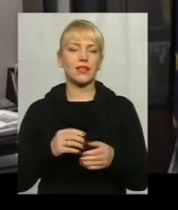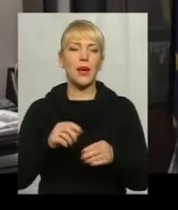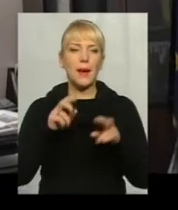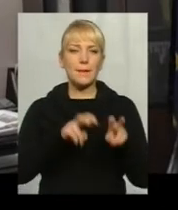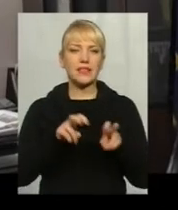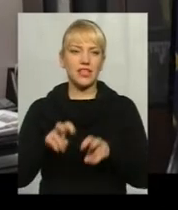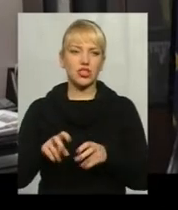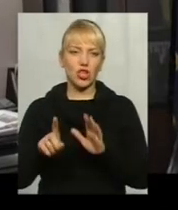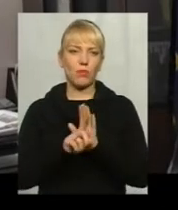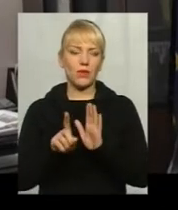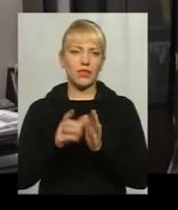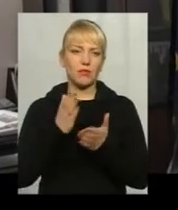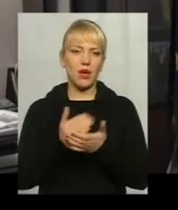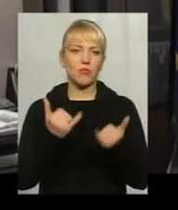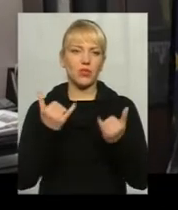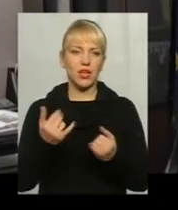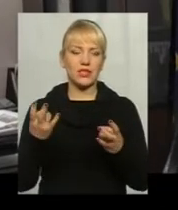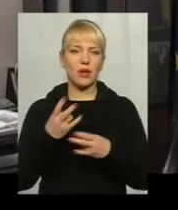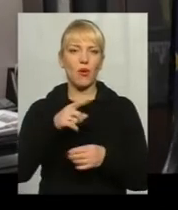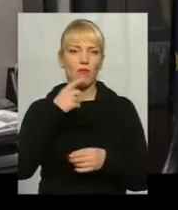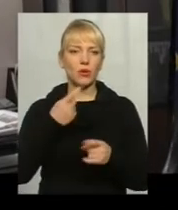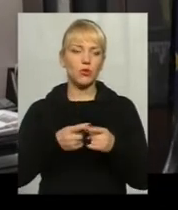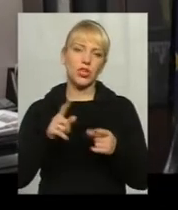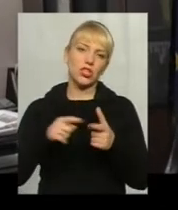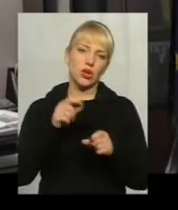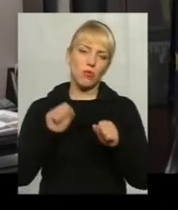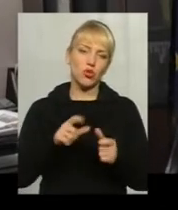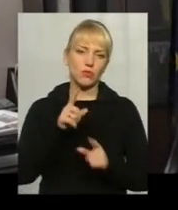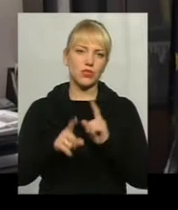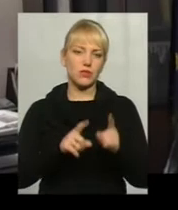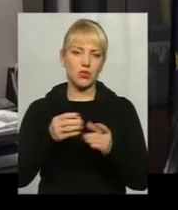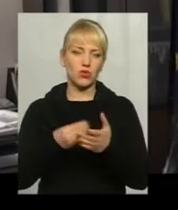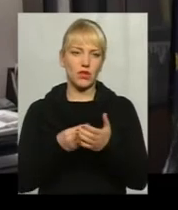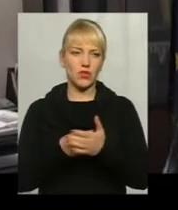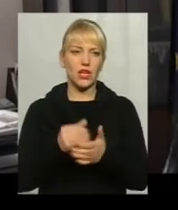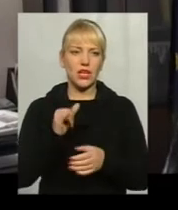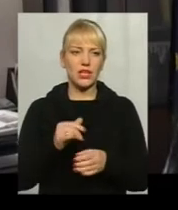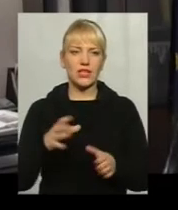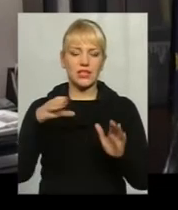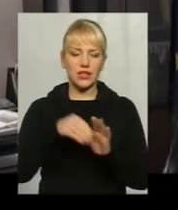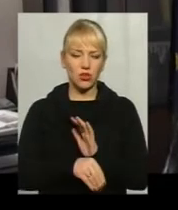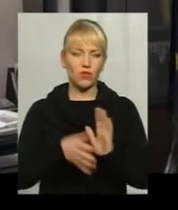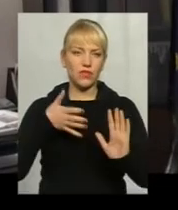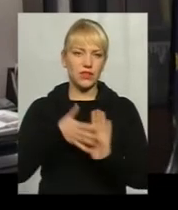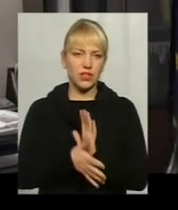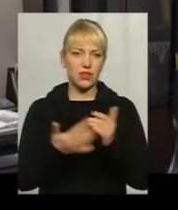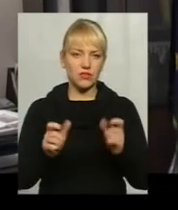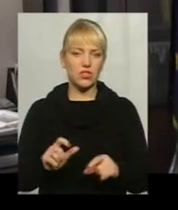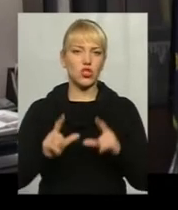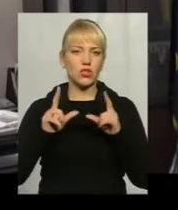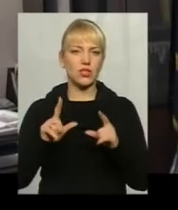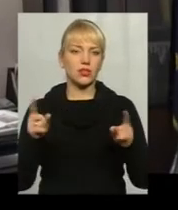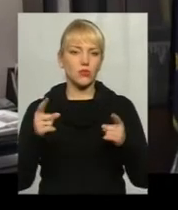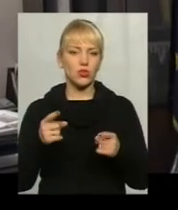маємо наразі. І тоді говорити про те, чи можемо ми змінювати тариф. А вже ж складові витрати зросли, оскільки в минулому